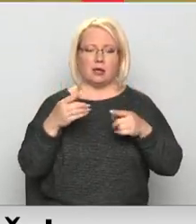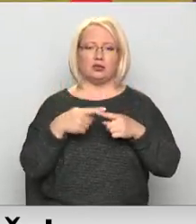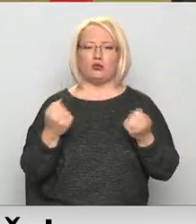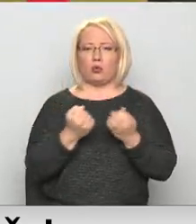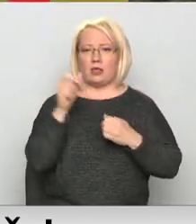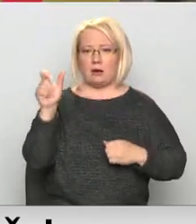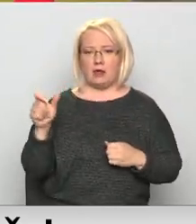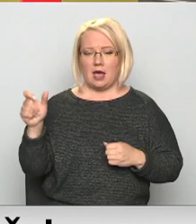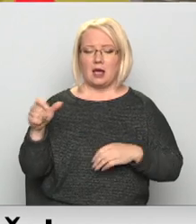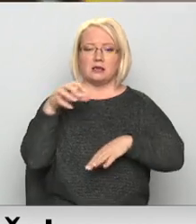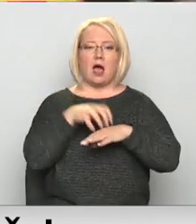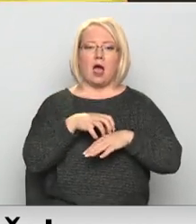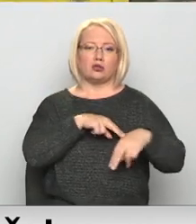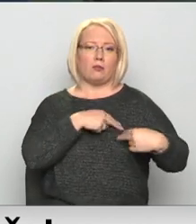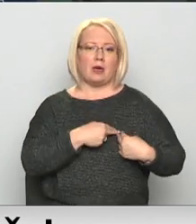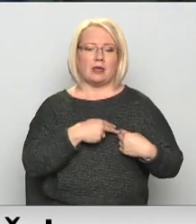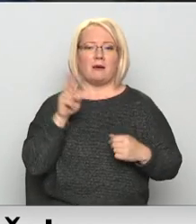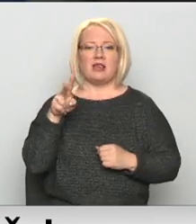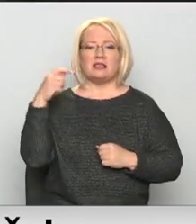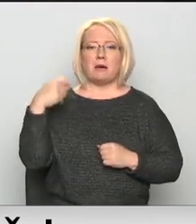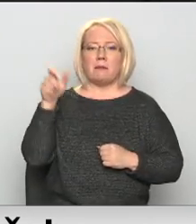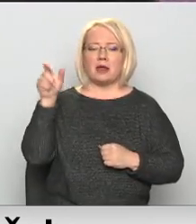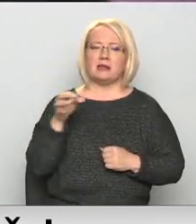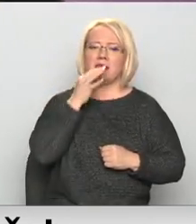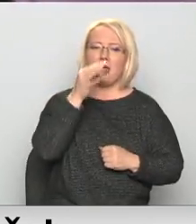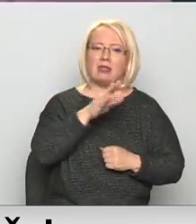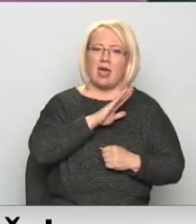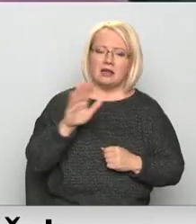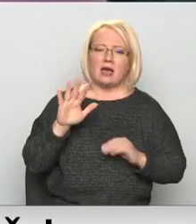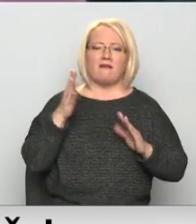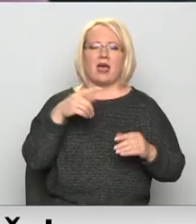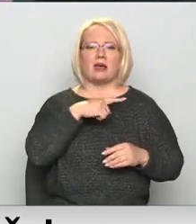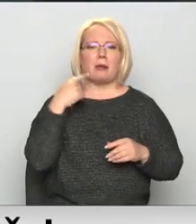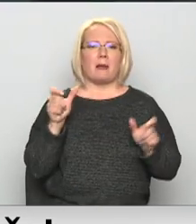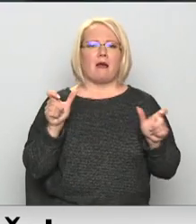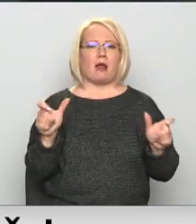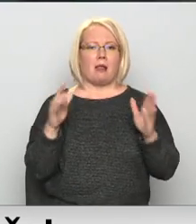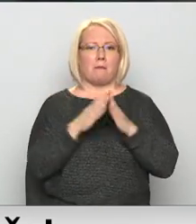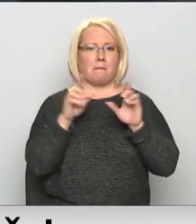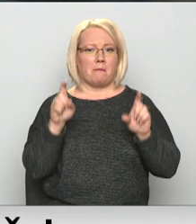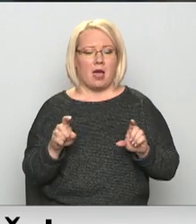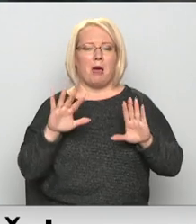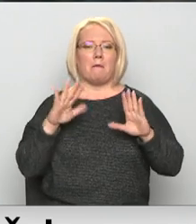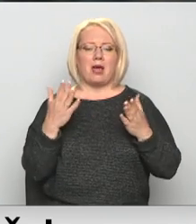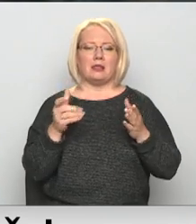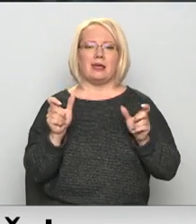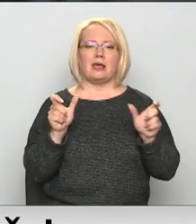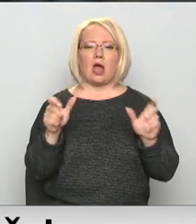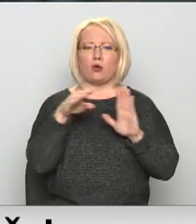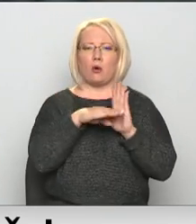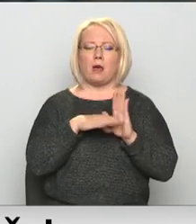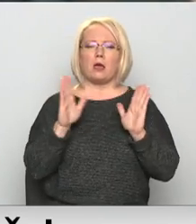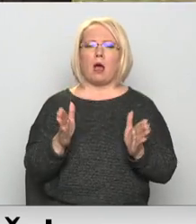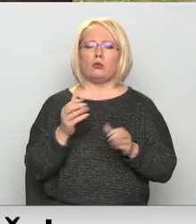Ārtu biedrības viceprezidents neprecizēja, vai Mediķi vēlas pilnīgu karantīnu, taču uzsvēra, ka ierobežojumiem ir jābūt